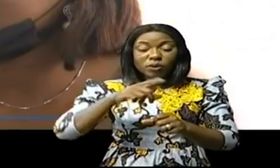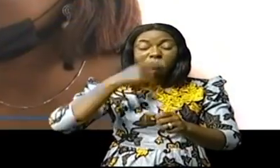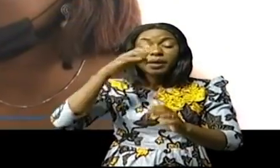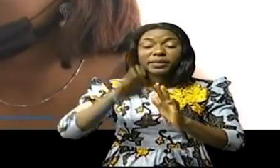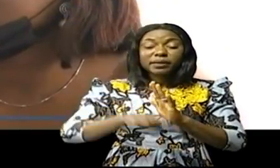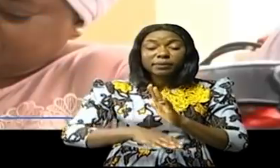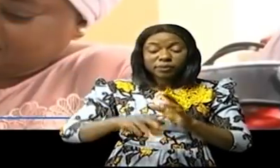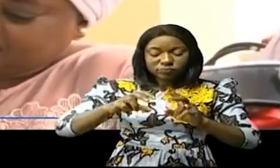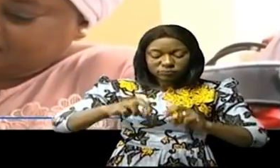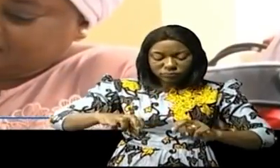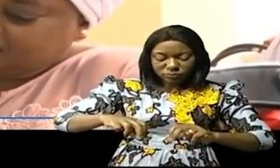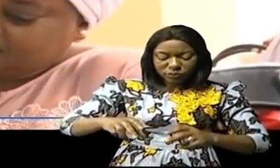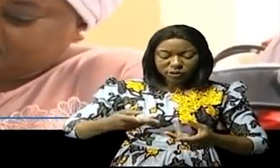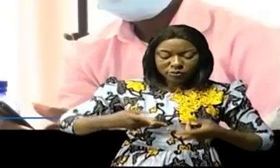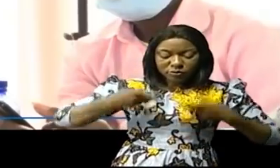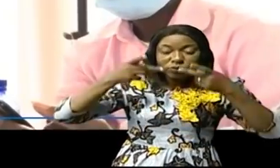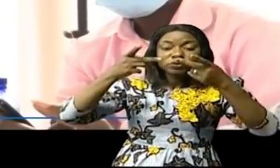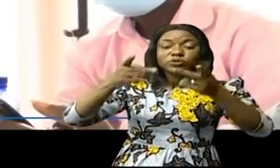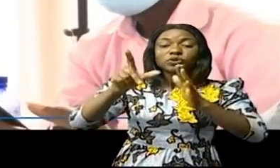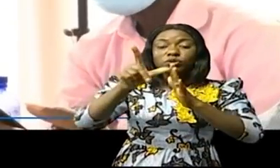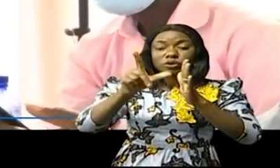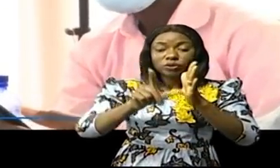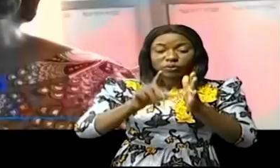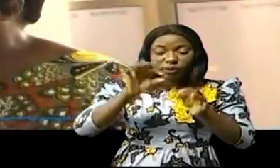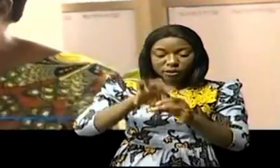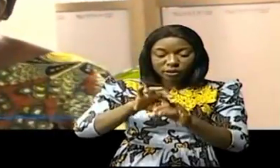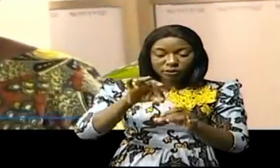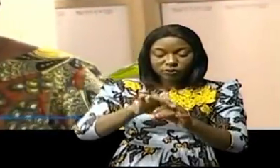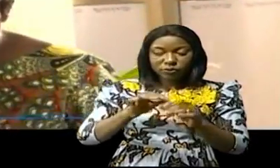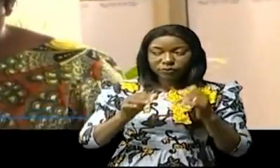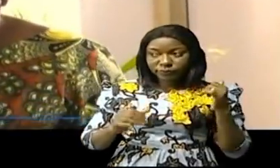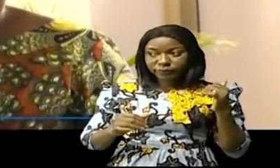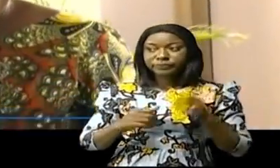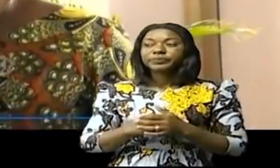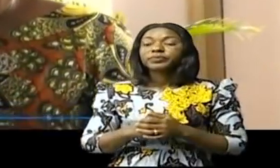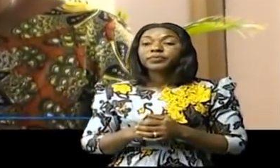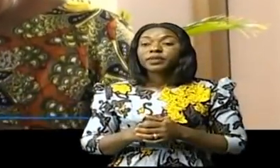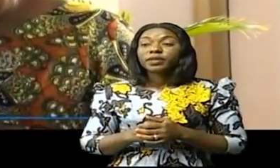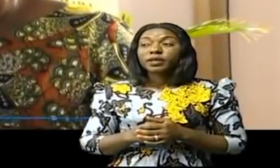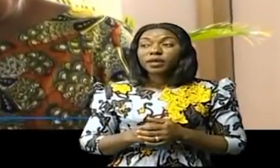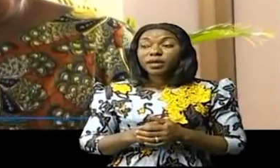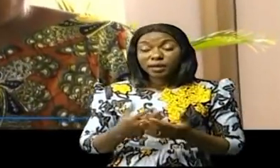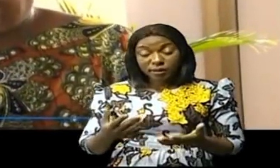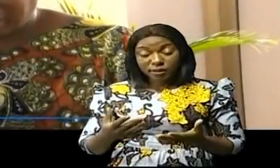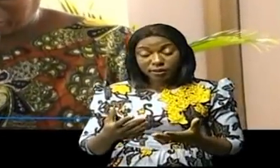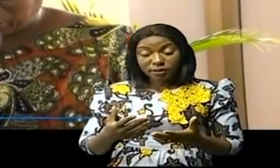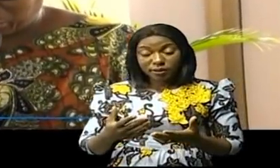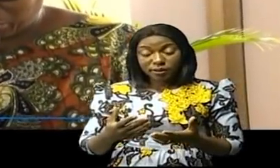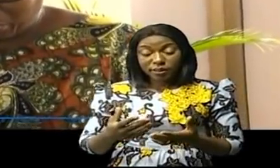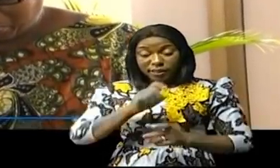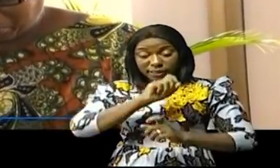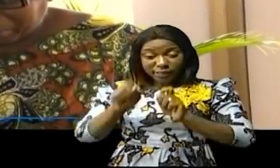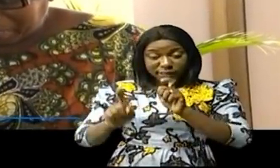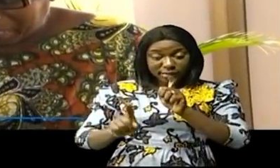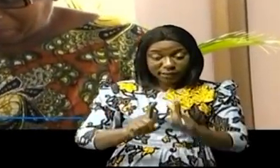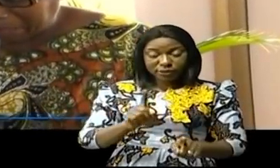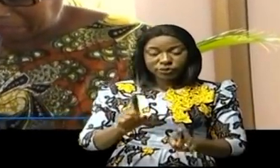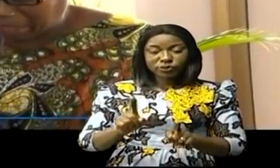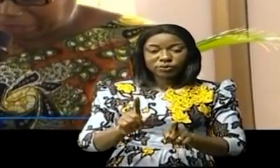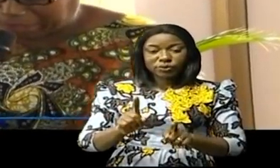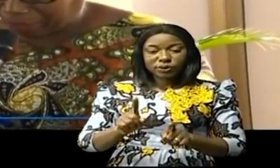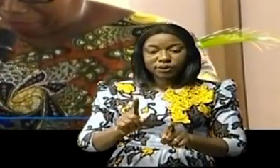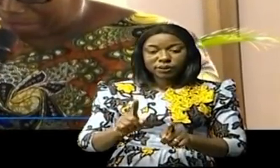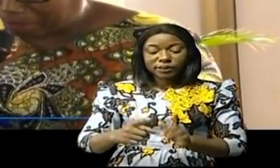qui examine la proposition de la loi électorale. Chers leaders politiques, la question de la